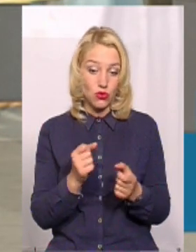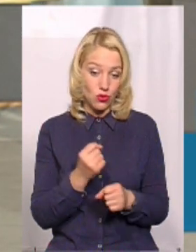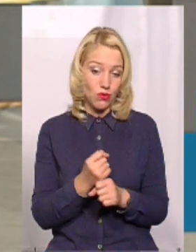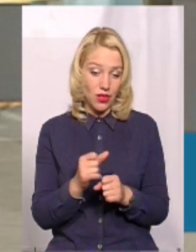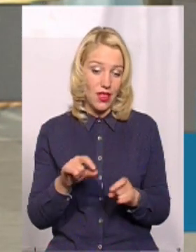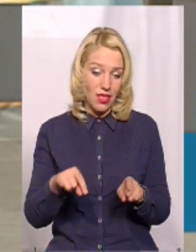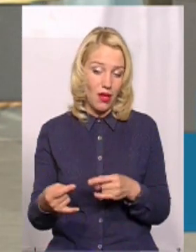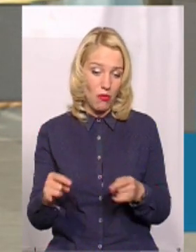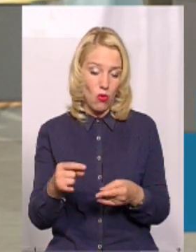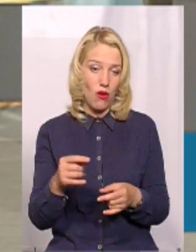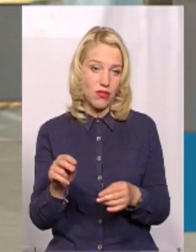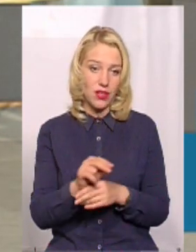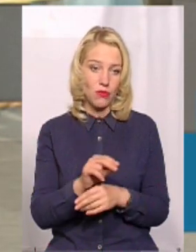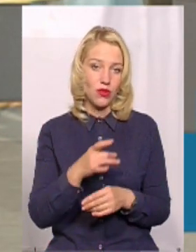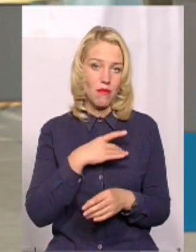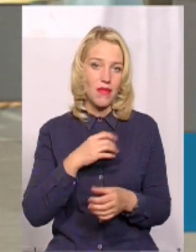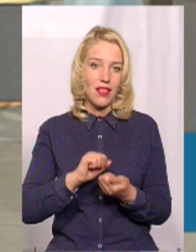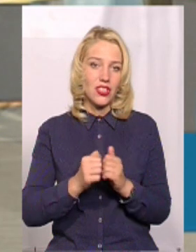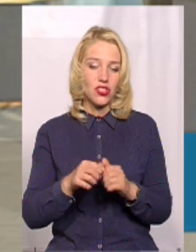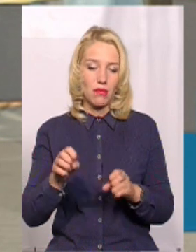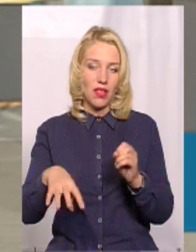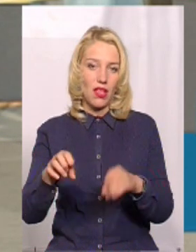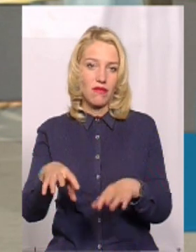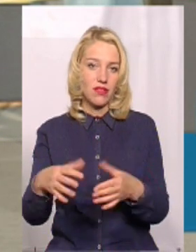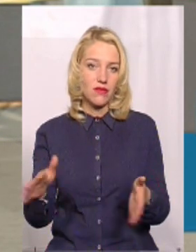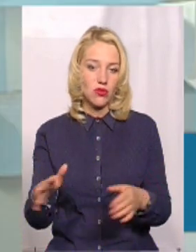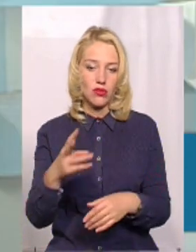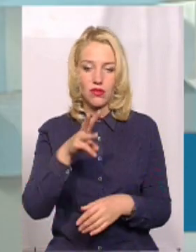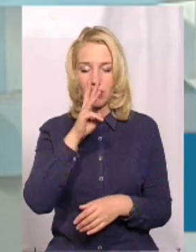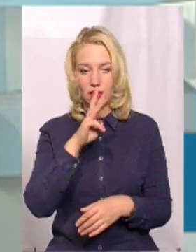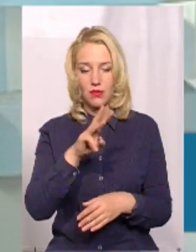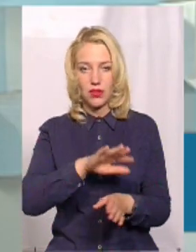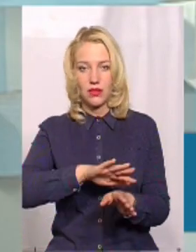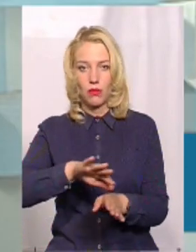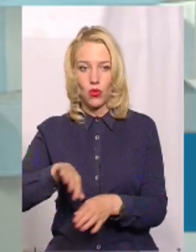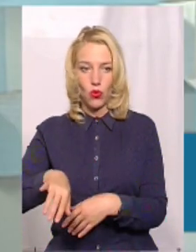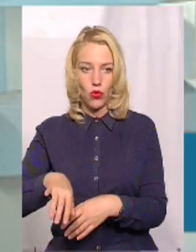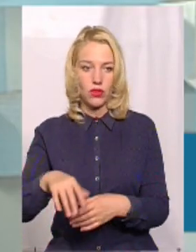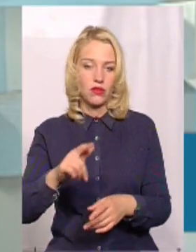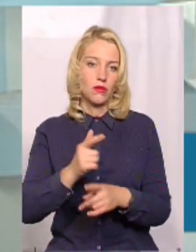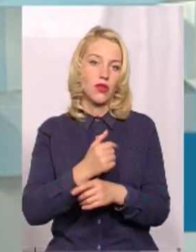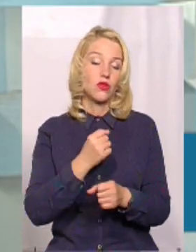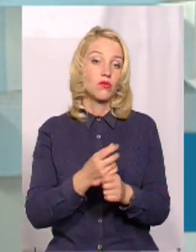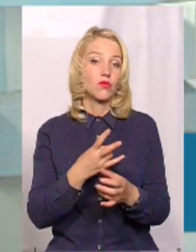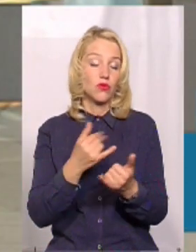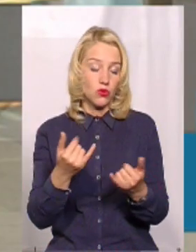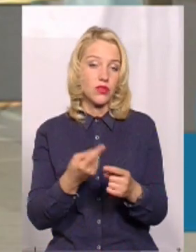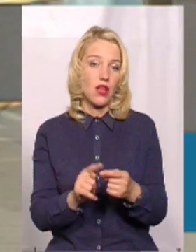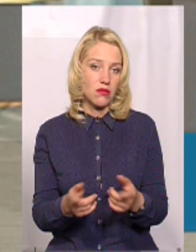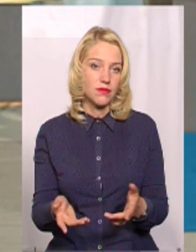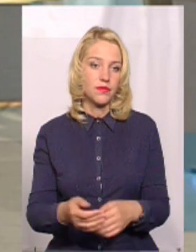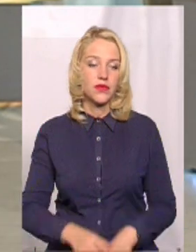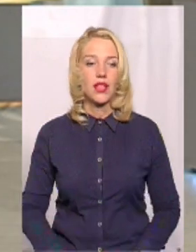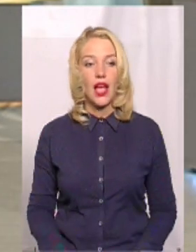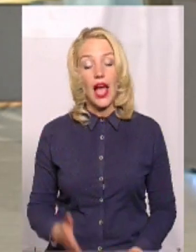ямковий ремонт біло щебеневого, пройшло там три місяці, два-три місяці і оп'ять робимо. А скажіть, а є в області